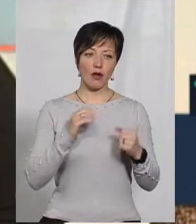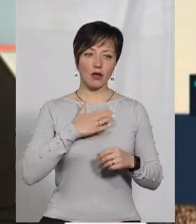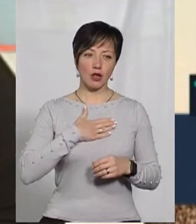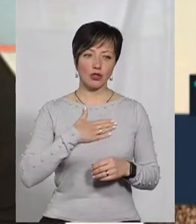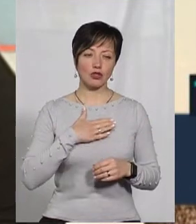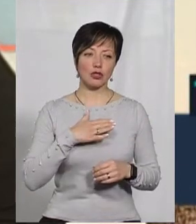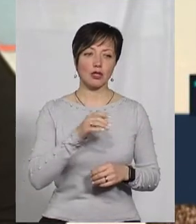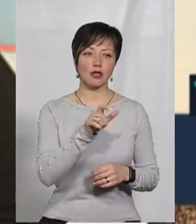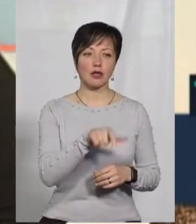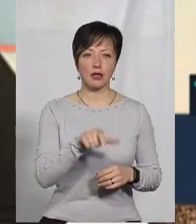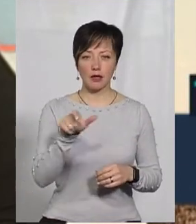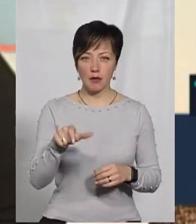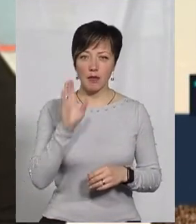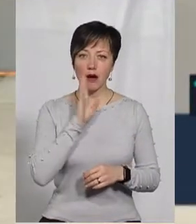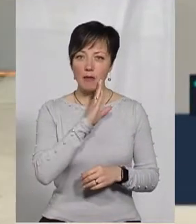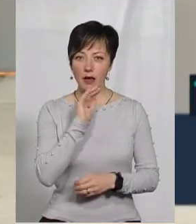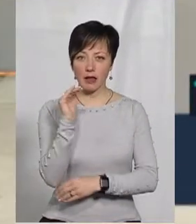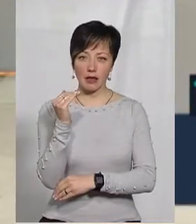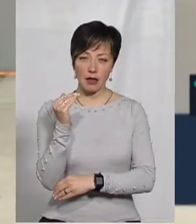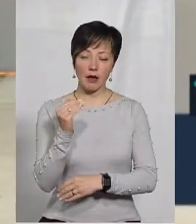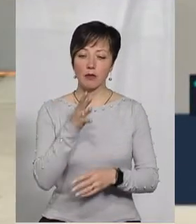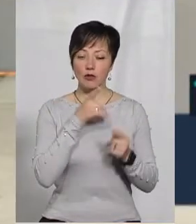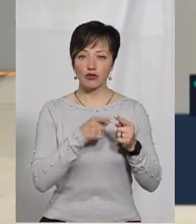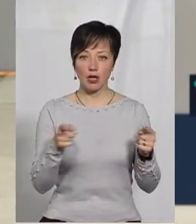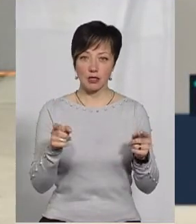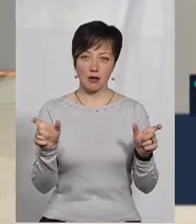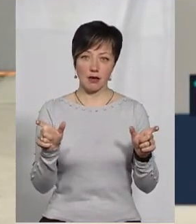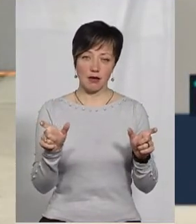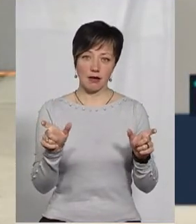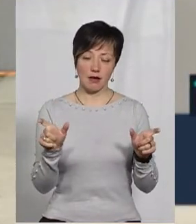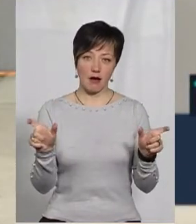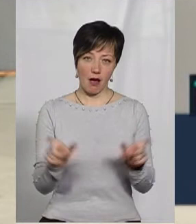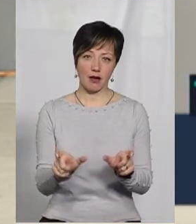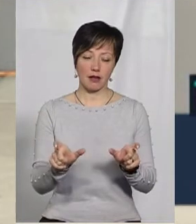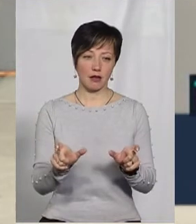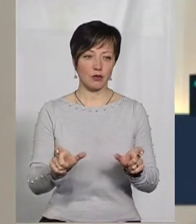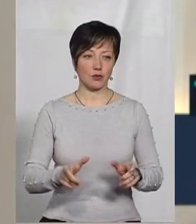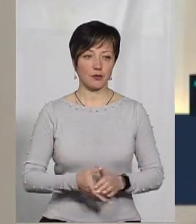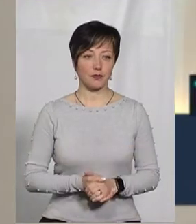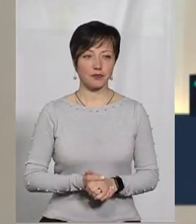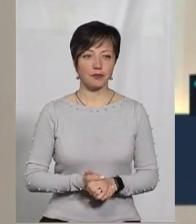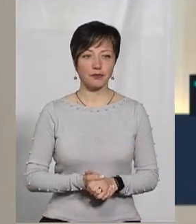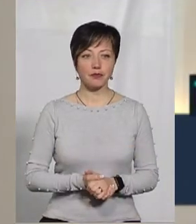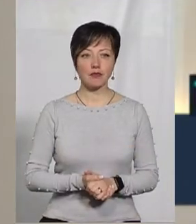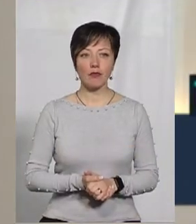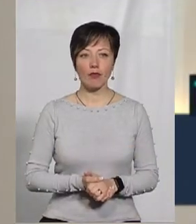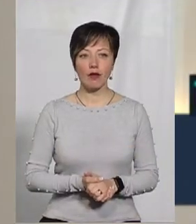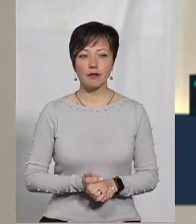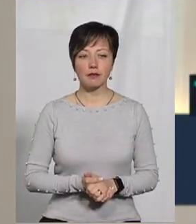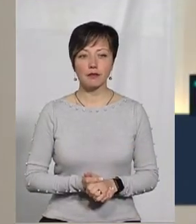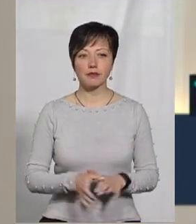наших клієнтів і наших немовлят під час пандемії. Це добре, звичайно. У коментарі